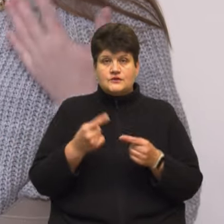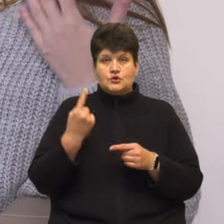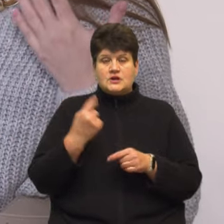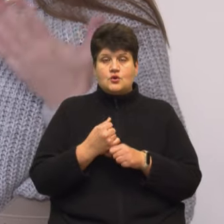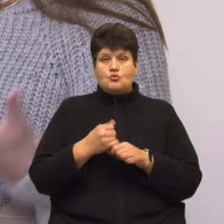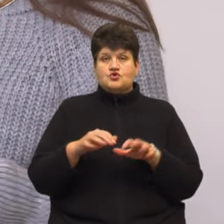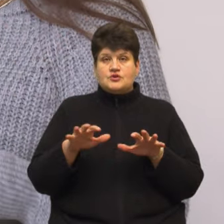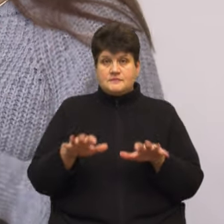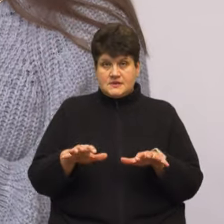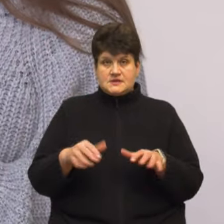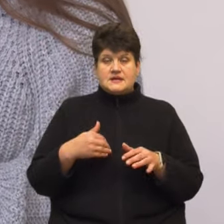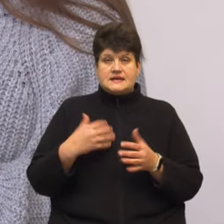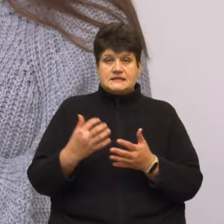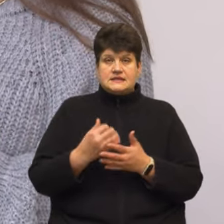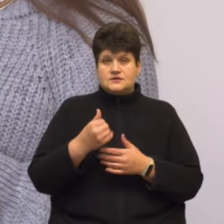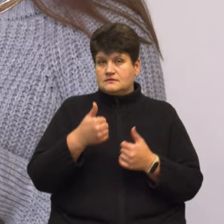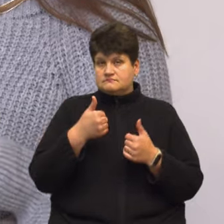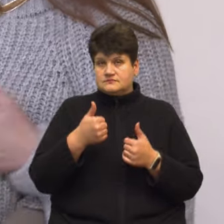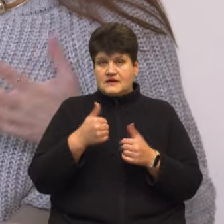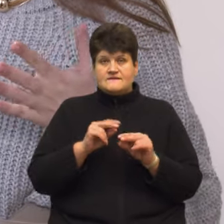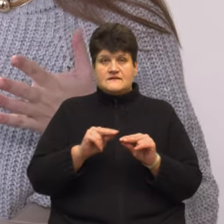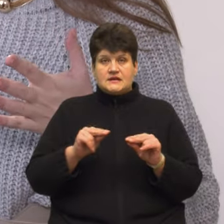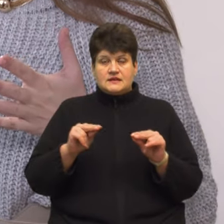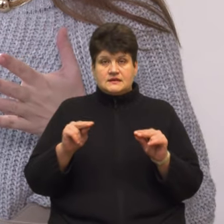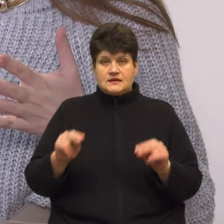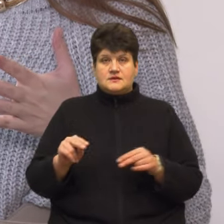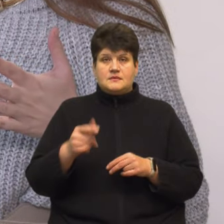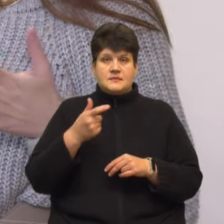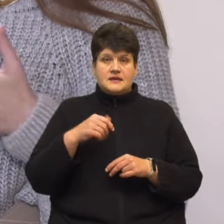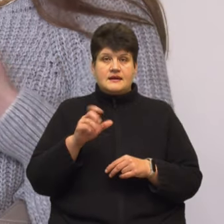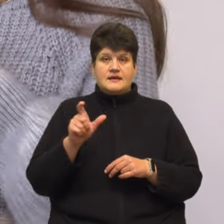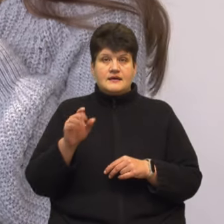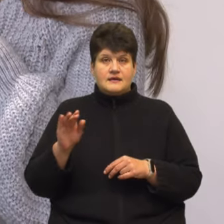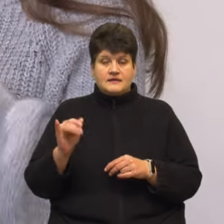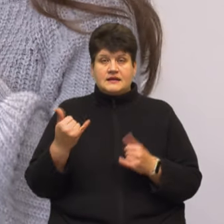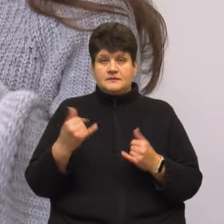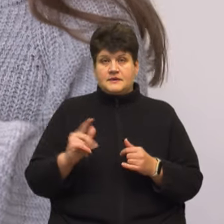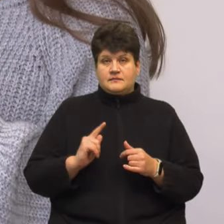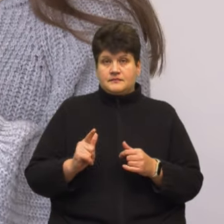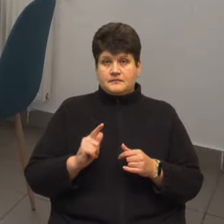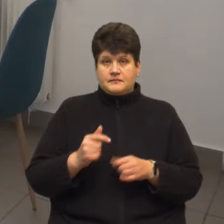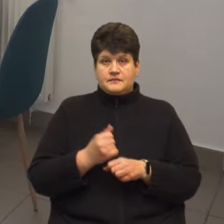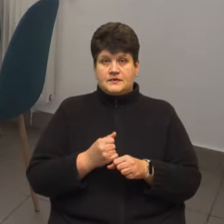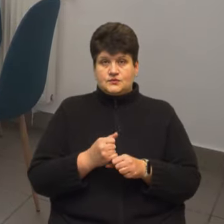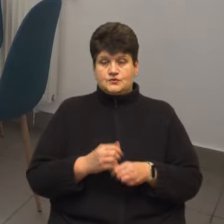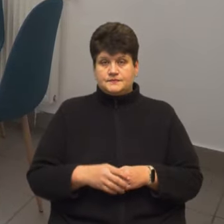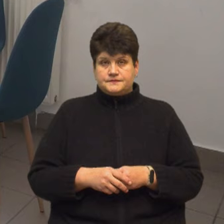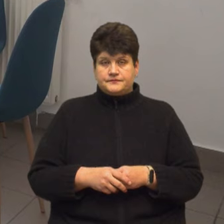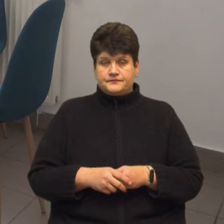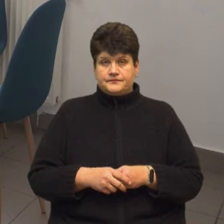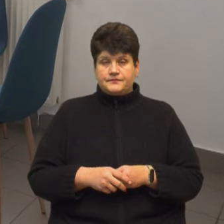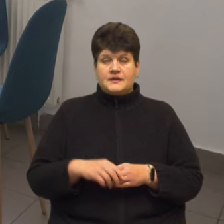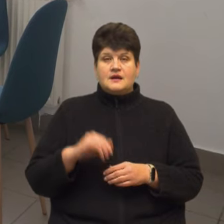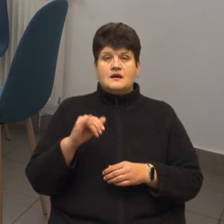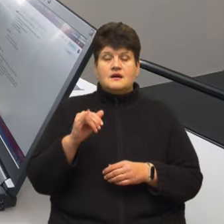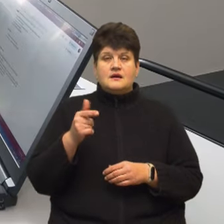місце. Я знайшла дуже класну викладачку, пані Єва, і тепер ми плідно працюємо з нею. Єва Гнатюк вчить